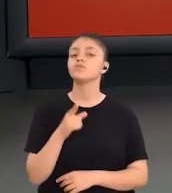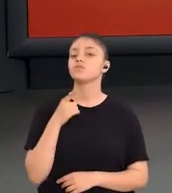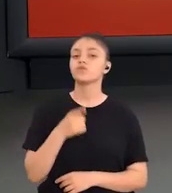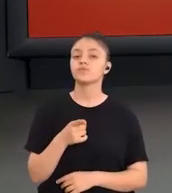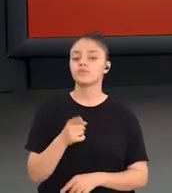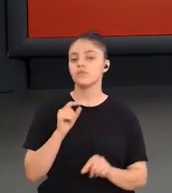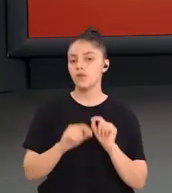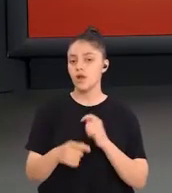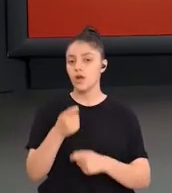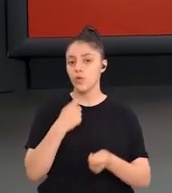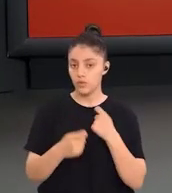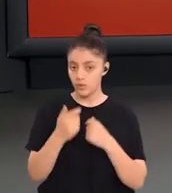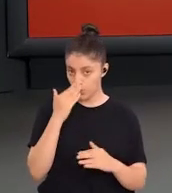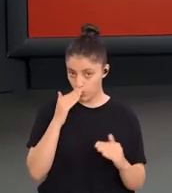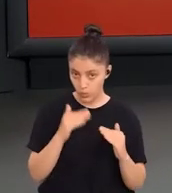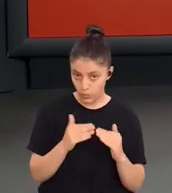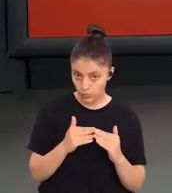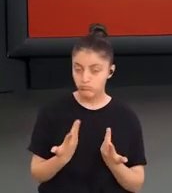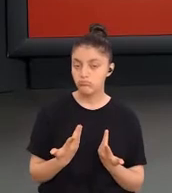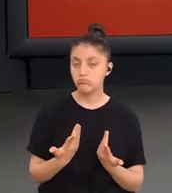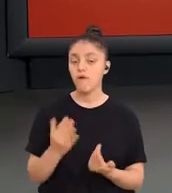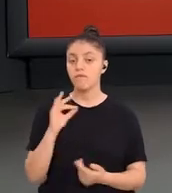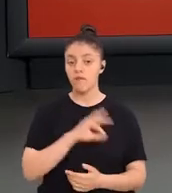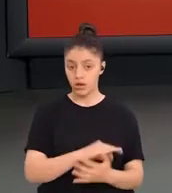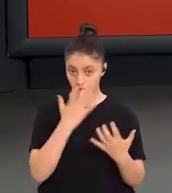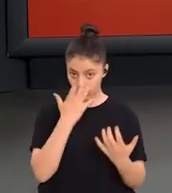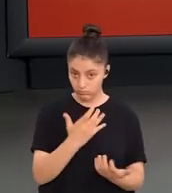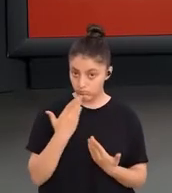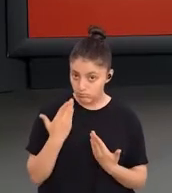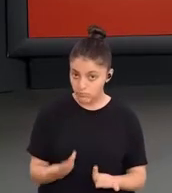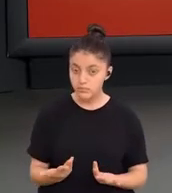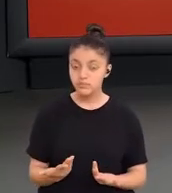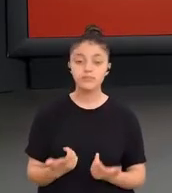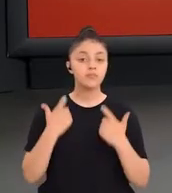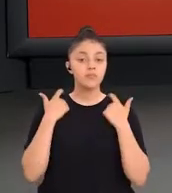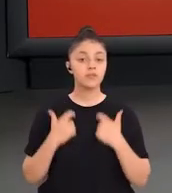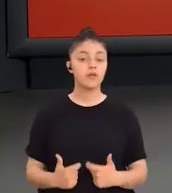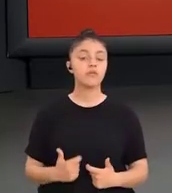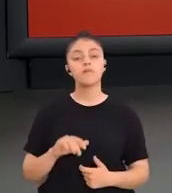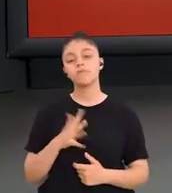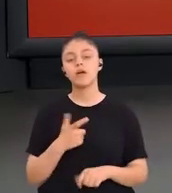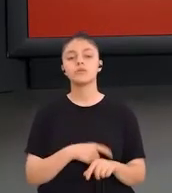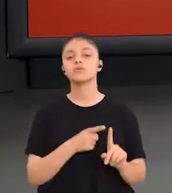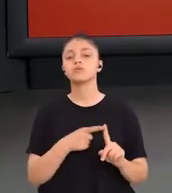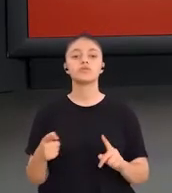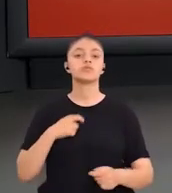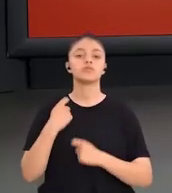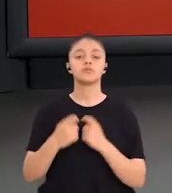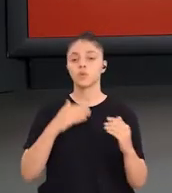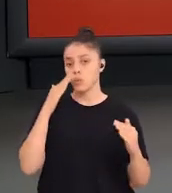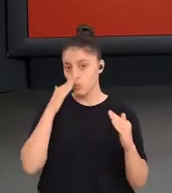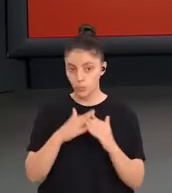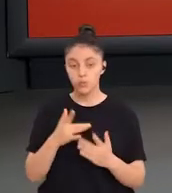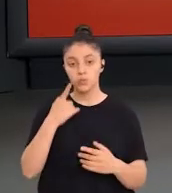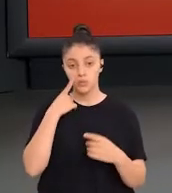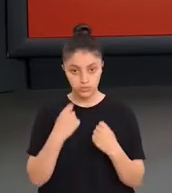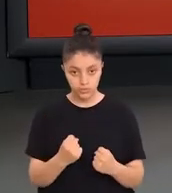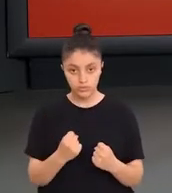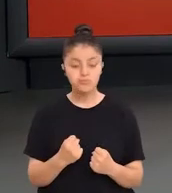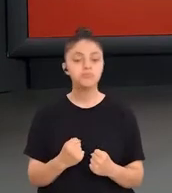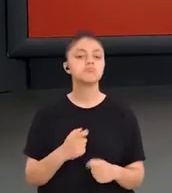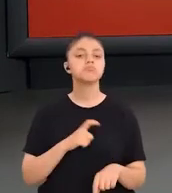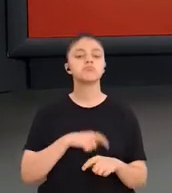Bunun ekonomik olması, kazandırılabilir olması, bir davranışı ya da süreci yansıtabilmesi